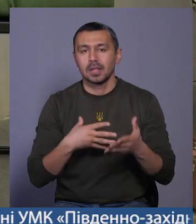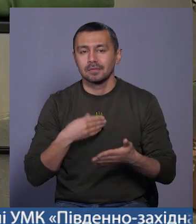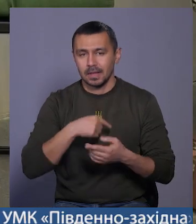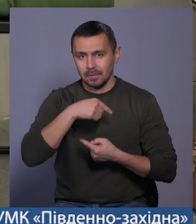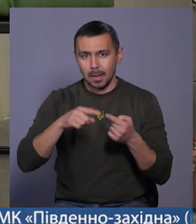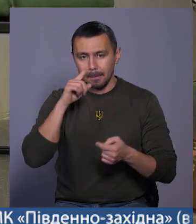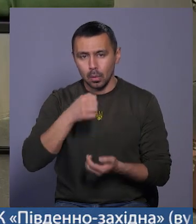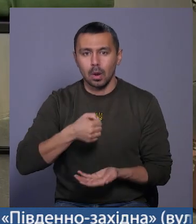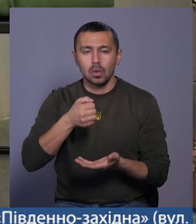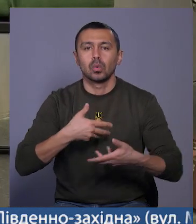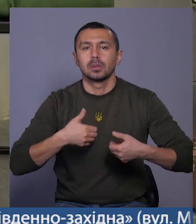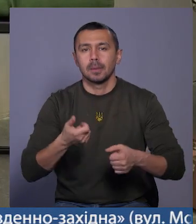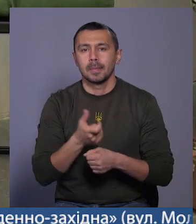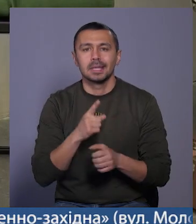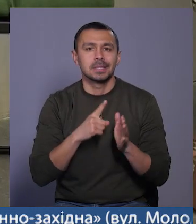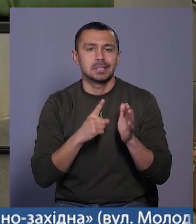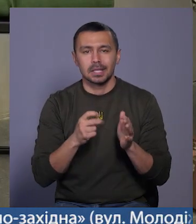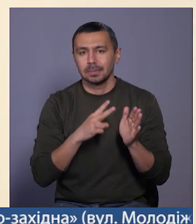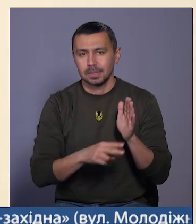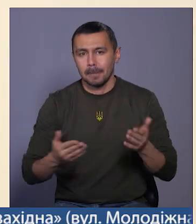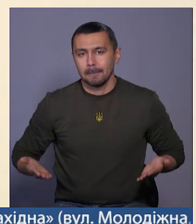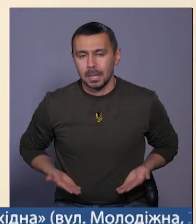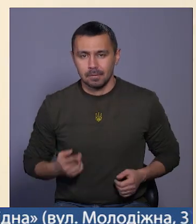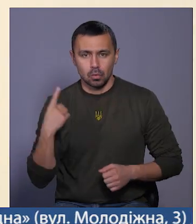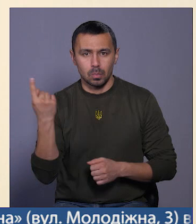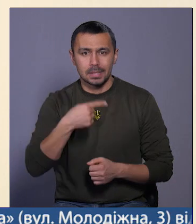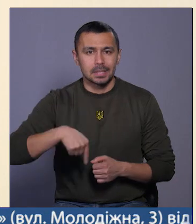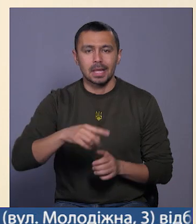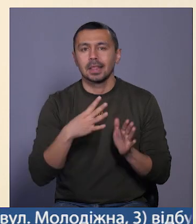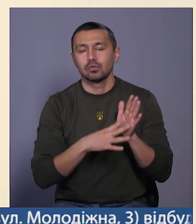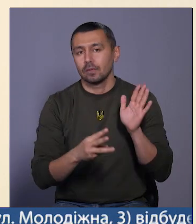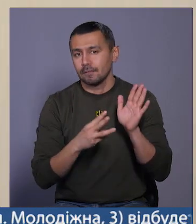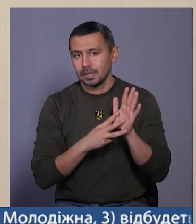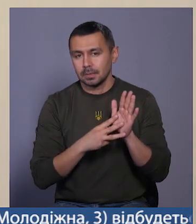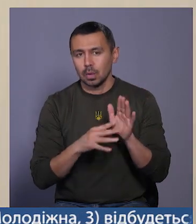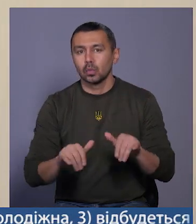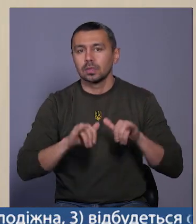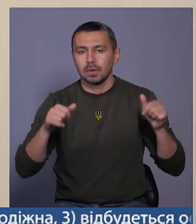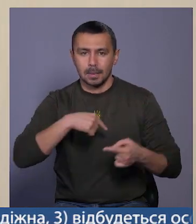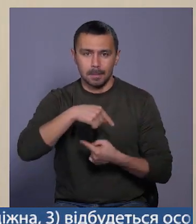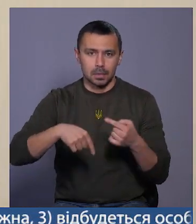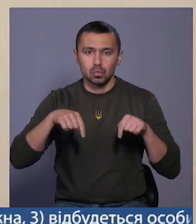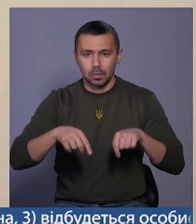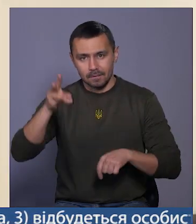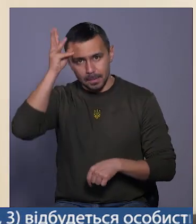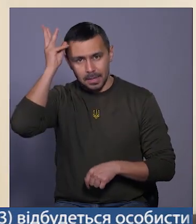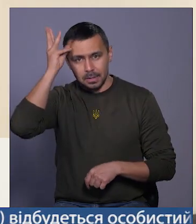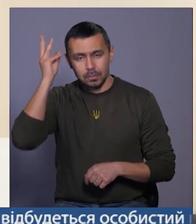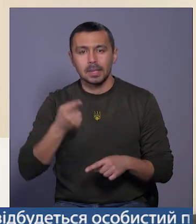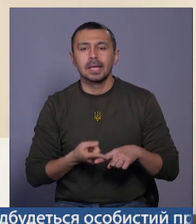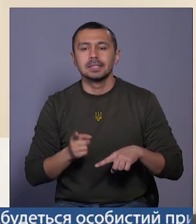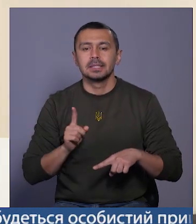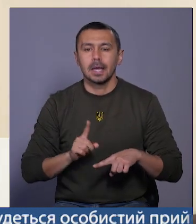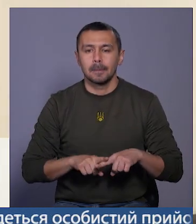мікрогрант отримали більше 170 мешканців області. Із них 98 розвивають бізнес у Хмельницькому. Це